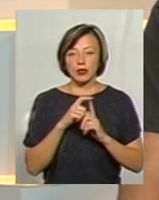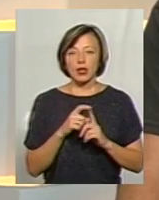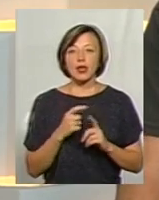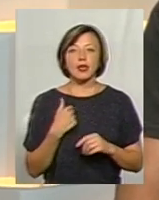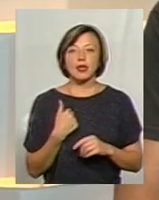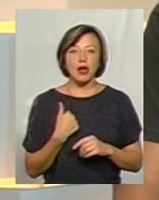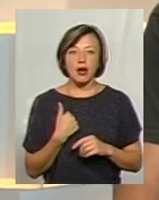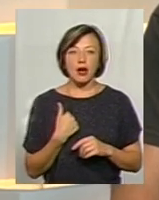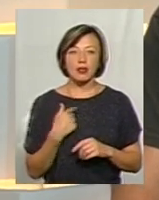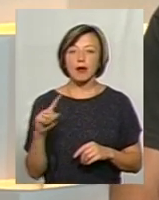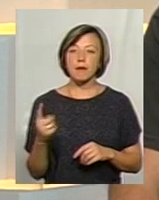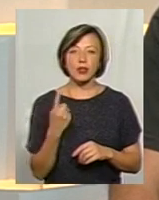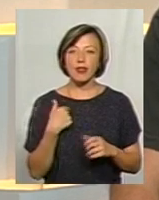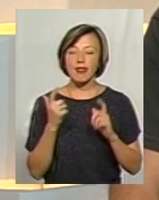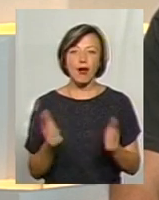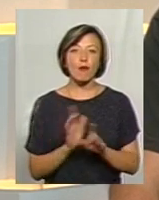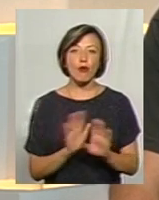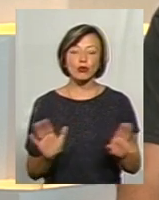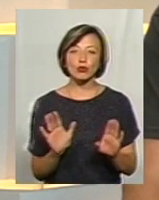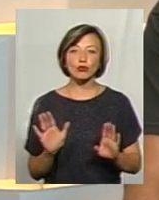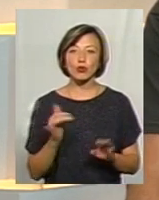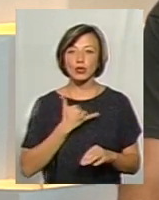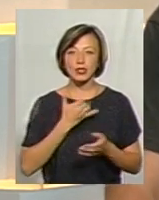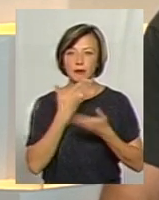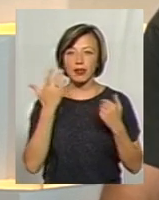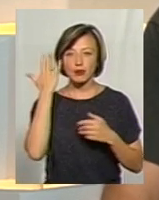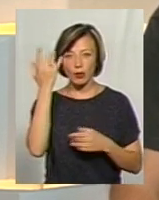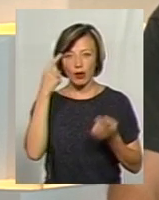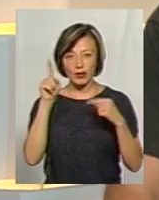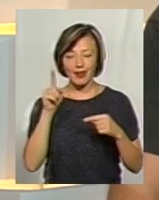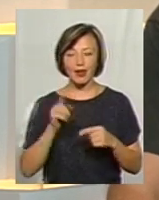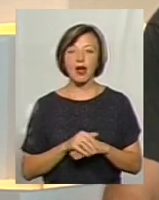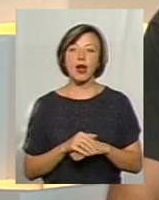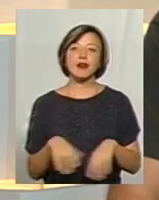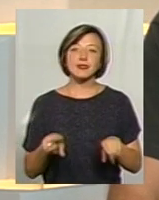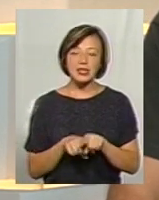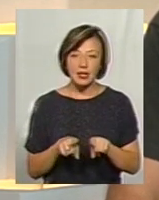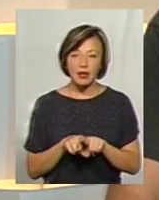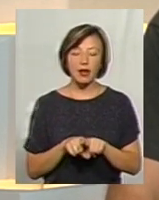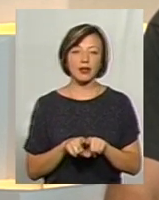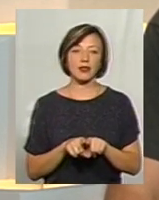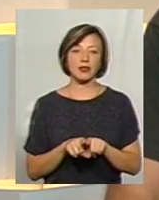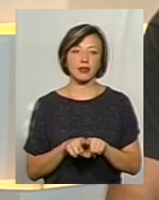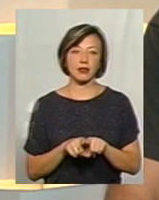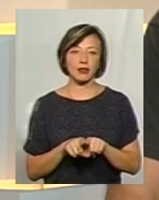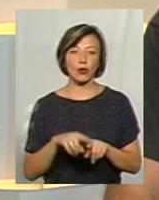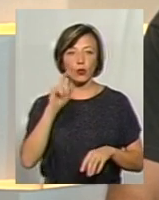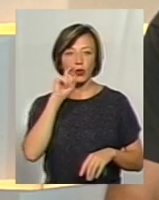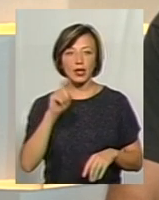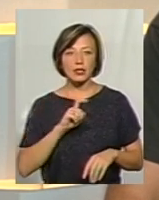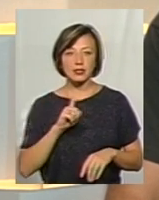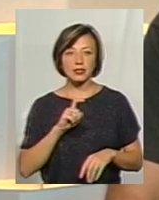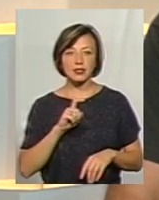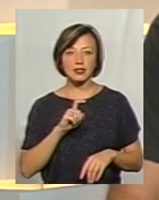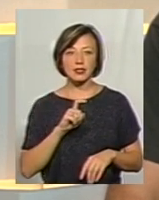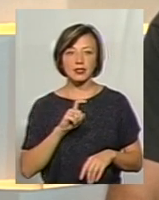Ну, я найперше не погоджуюся щодо того, що в нас немає національної ідеї. Все-таки поки, знаєте, українська сила не